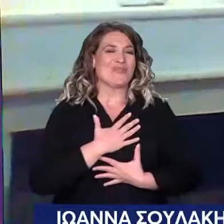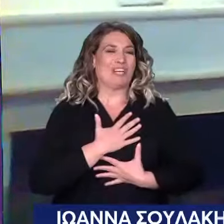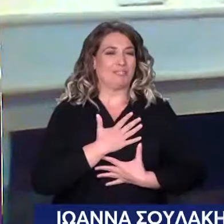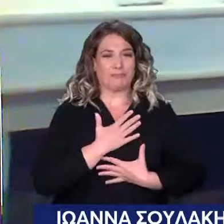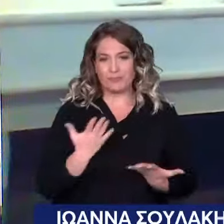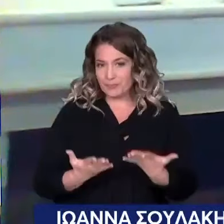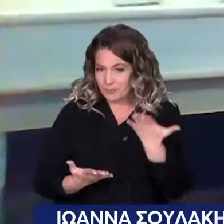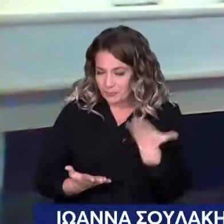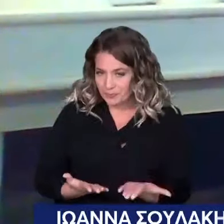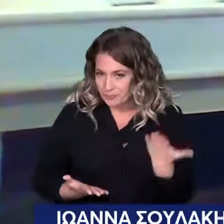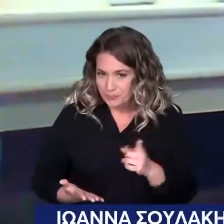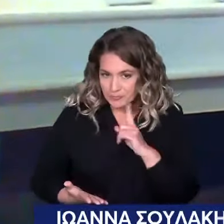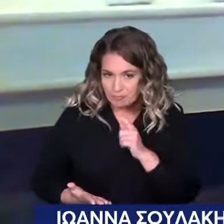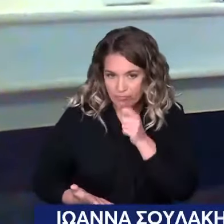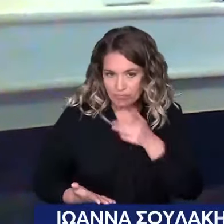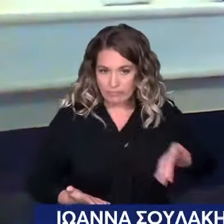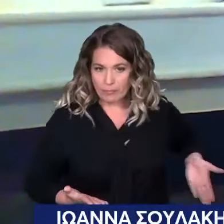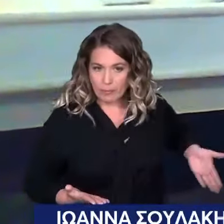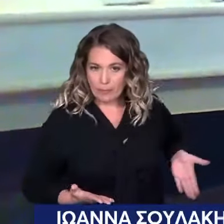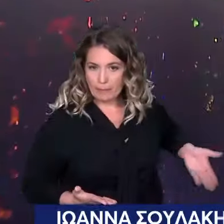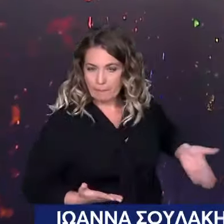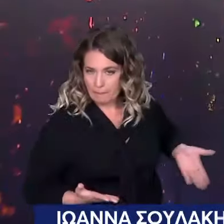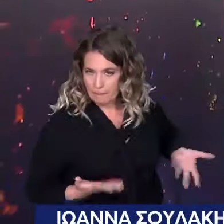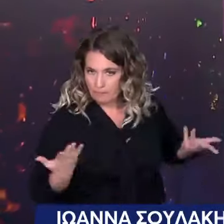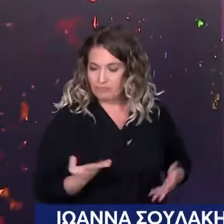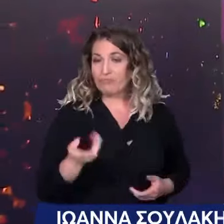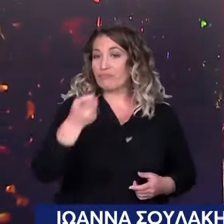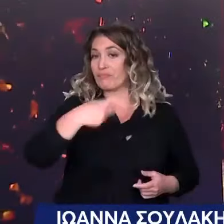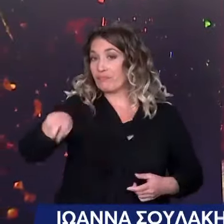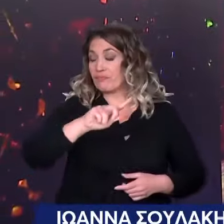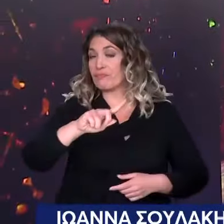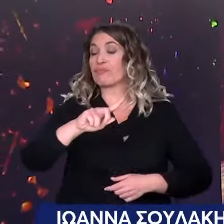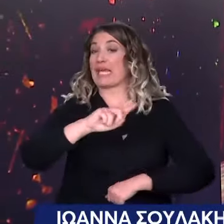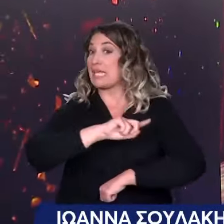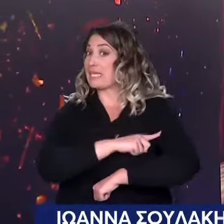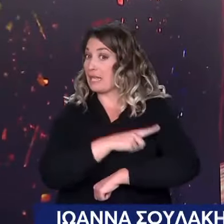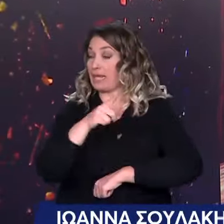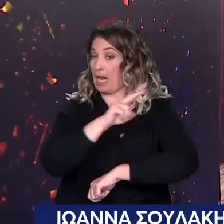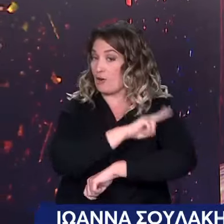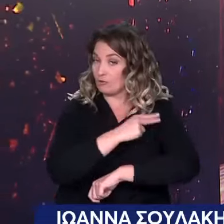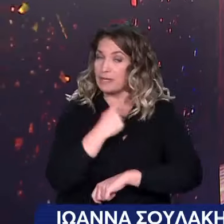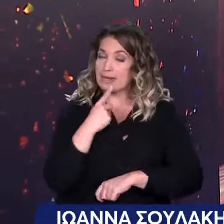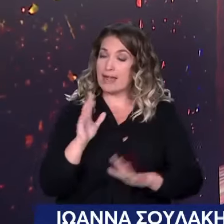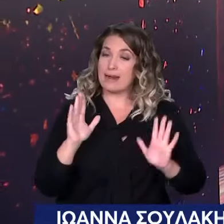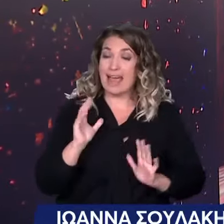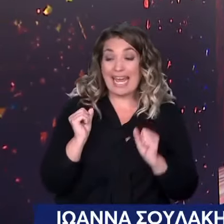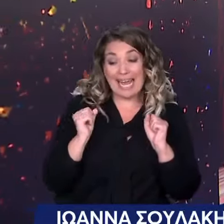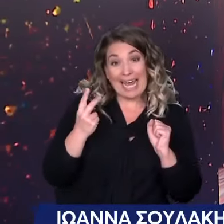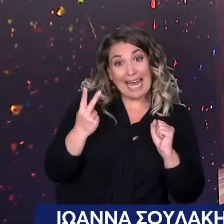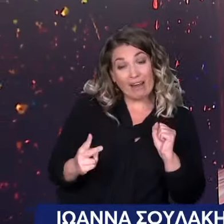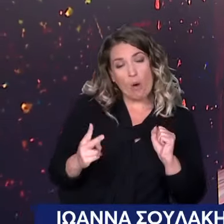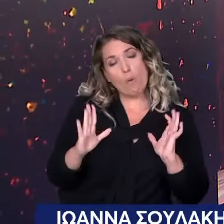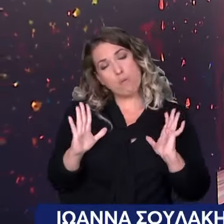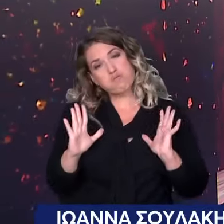καλησπέρα Νίκο. Οι θεράποντες γιατροί χαρακτηρίζουν δύσκολη την κατάσταση της υγείας της μεγάλης μας ερμηνεύθριας Μαρινέλλας.